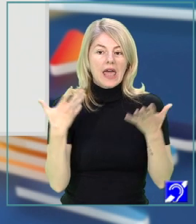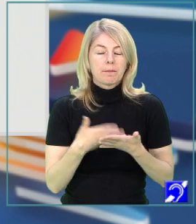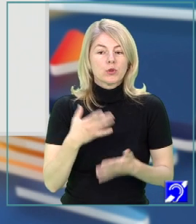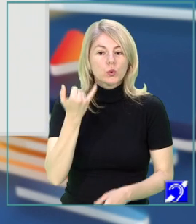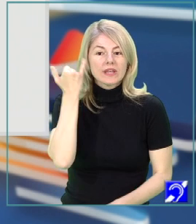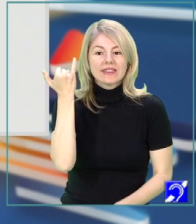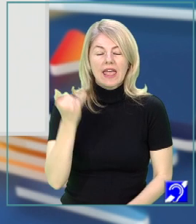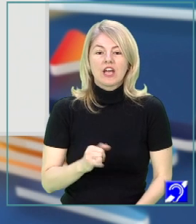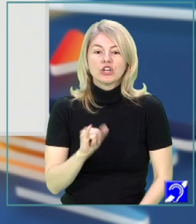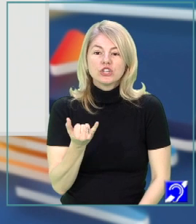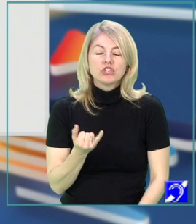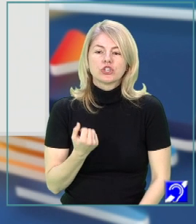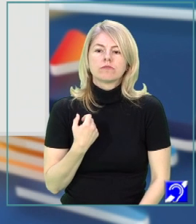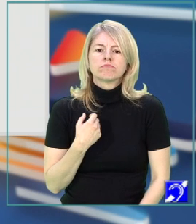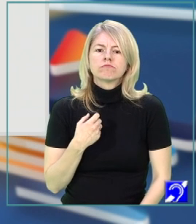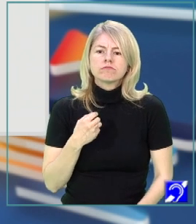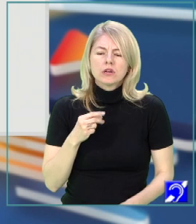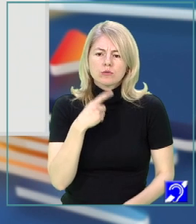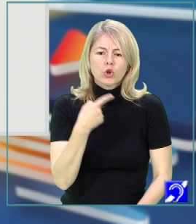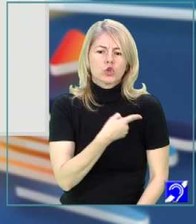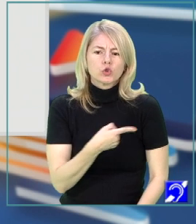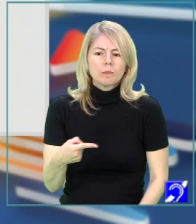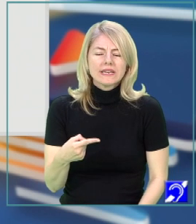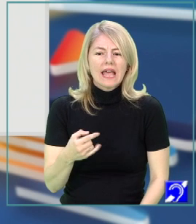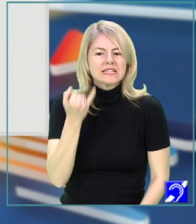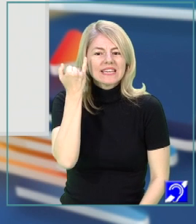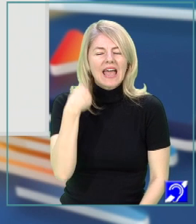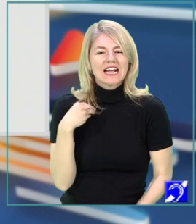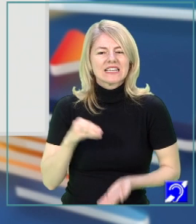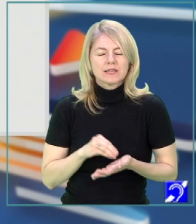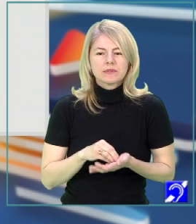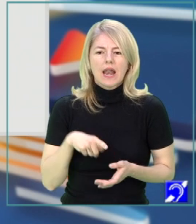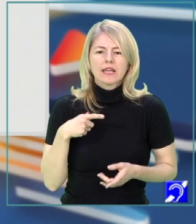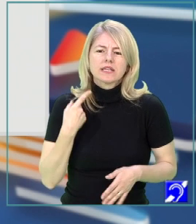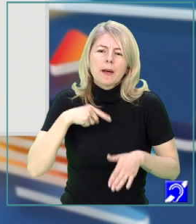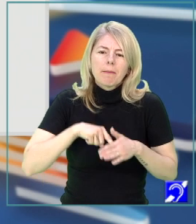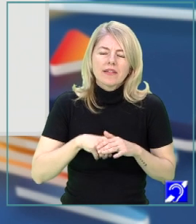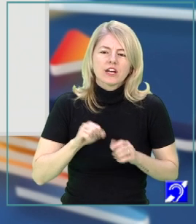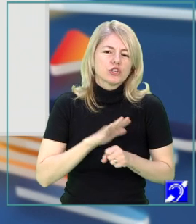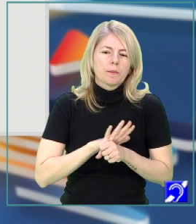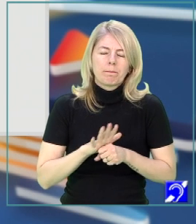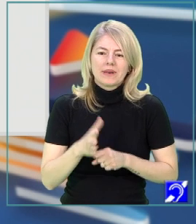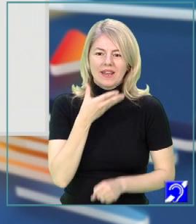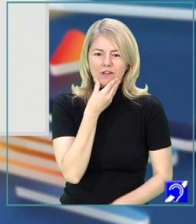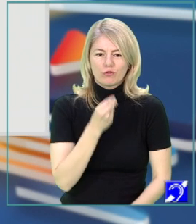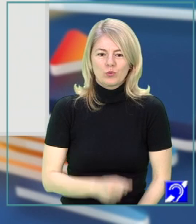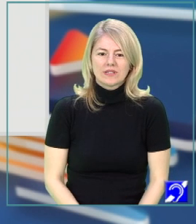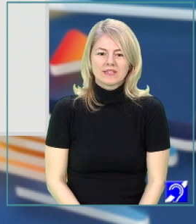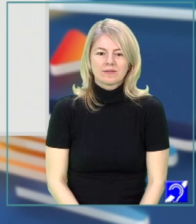și, de asemenea, întărește ideea că simțirea este tot mai adâncă și plină de farmec.